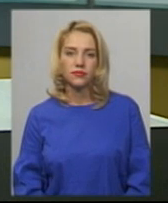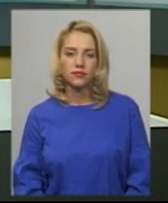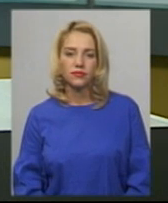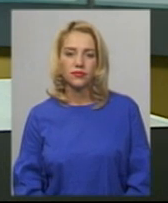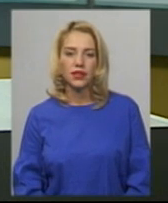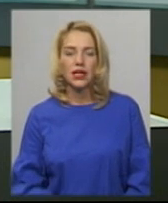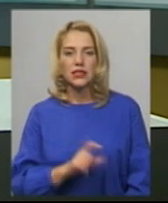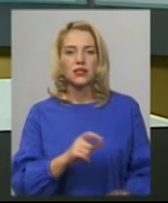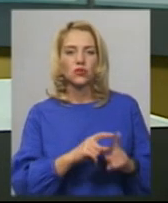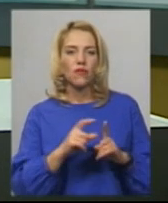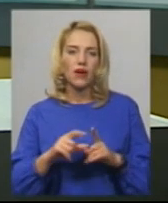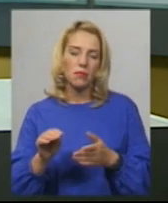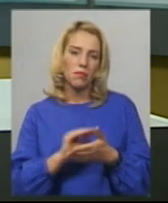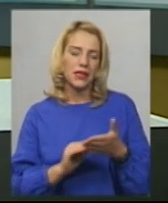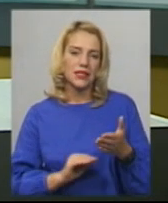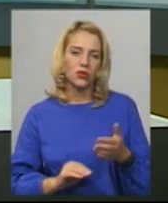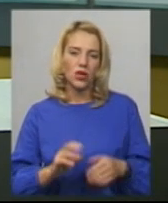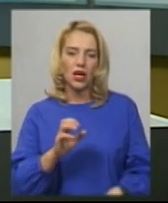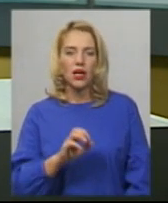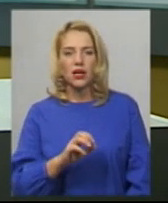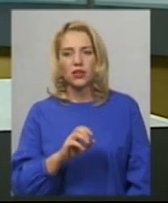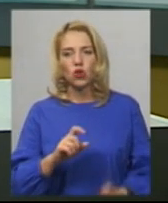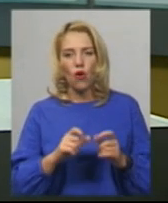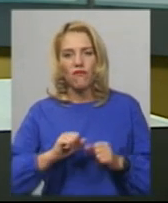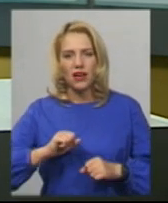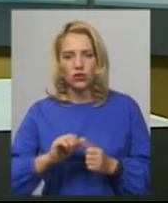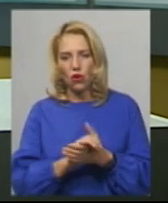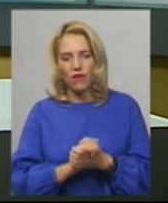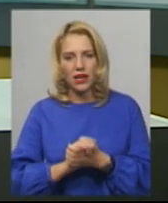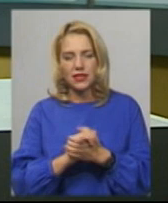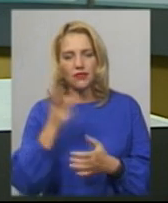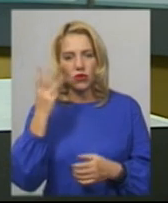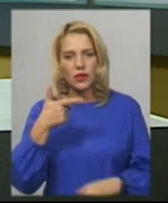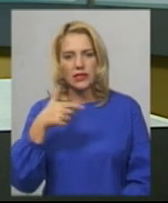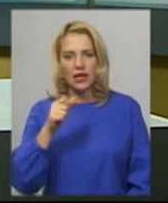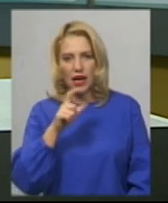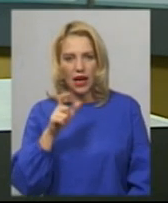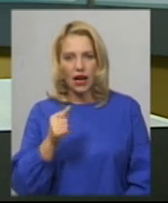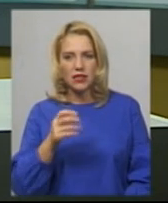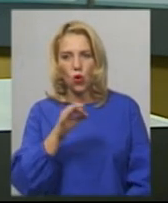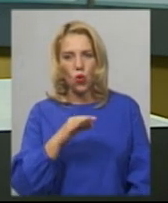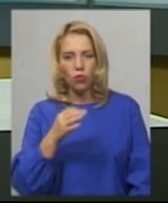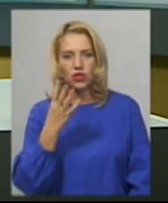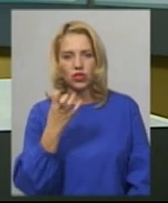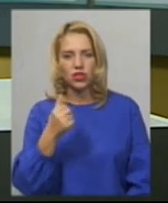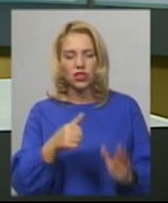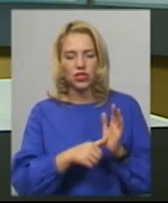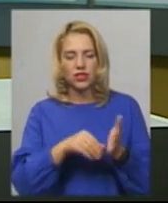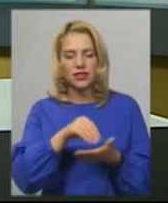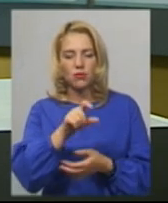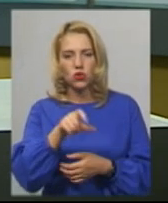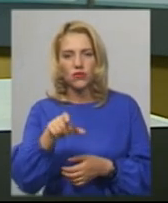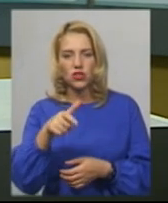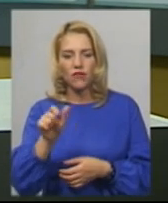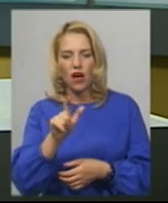За словами прес-секретаря акціонерного товариства «Хмельницькгаз» Лесі Андрійко, в області 406 тисяч споживачів